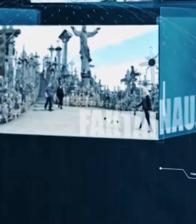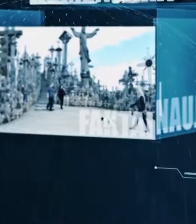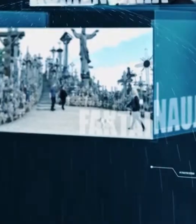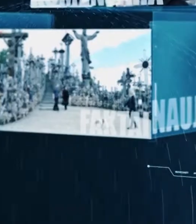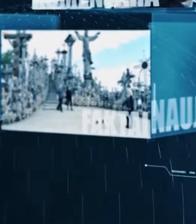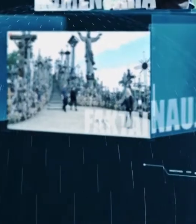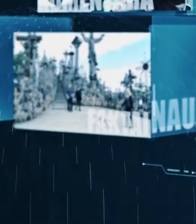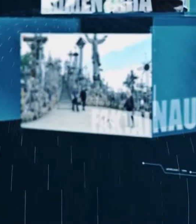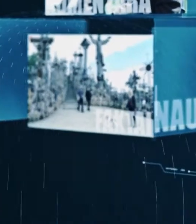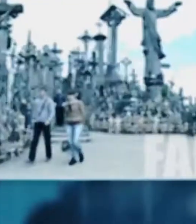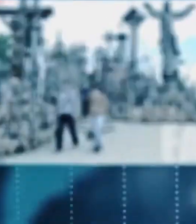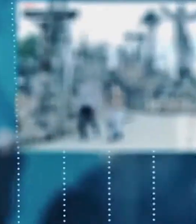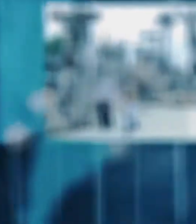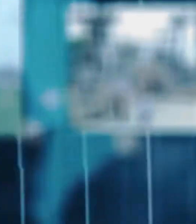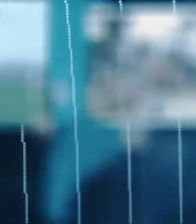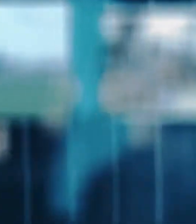Muzika